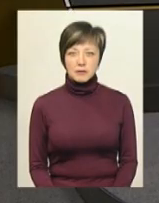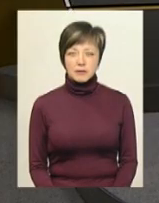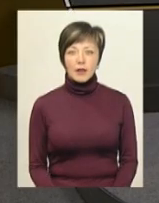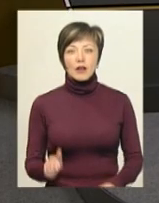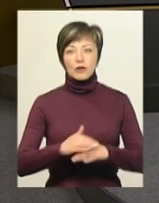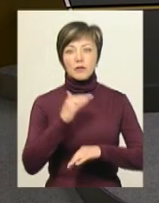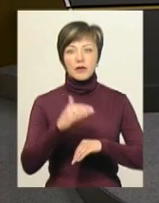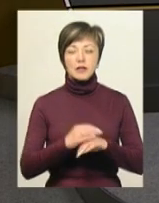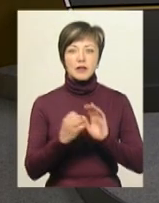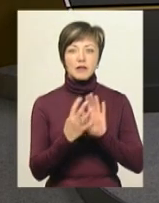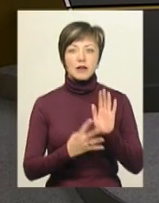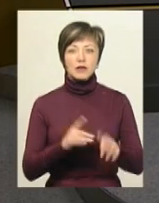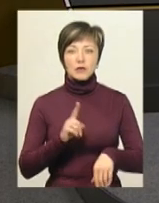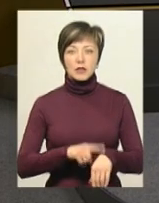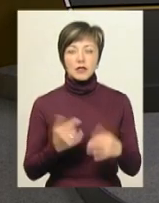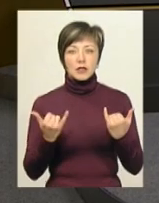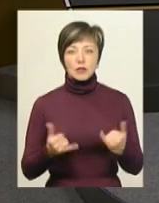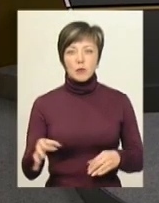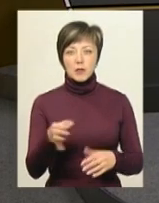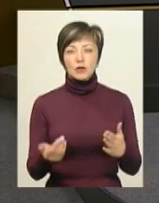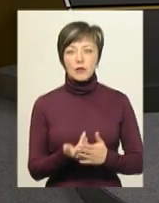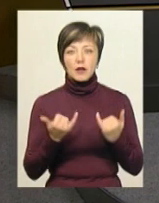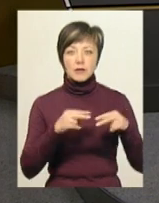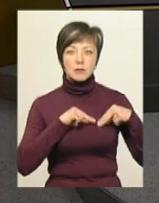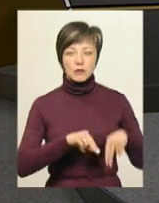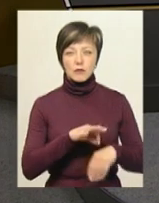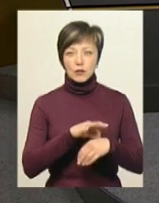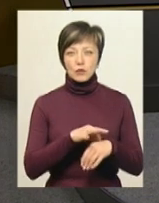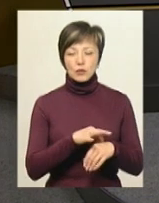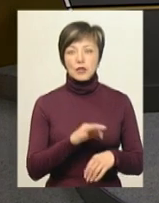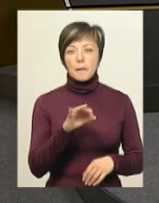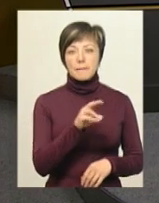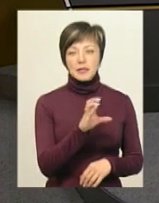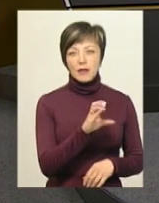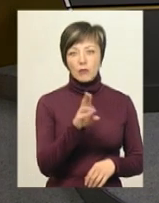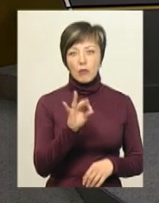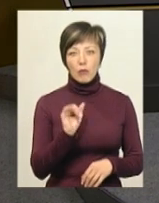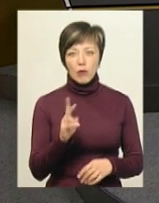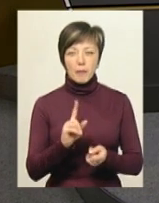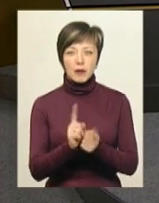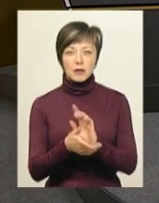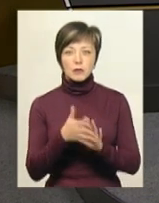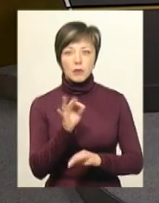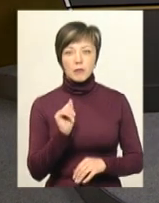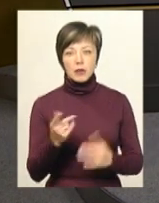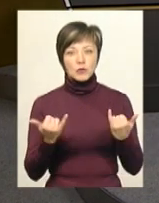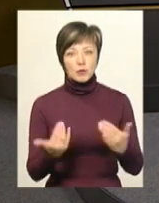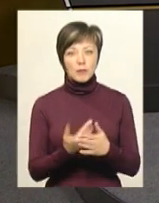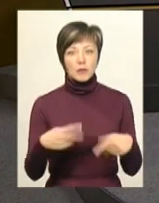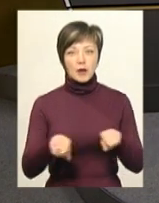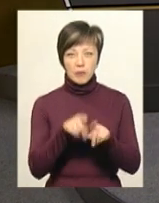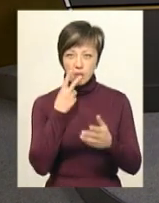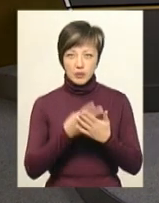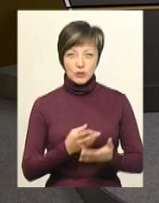Доброго вечора, 19-та година. На часі обласні новини. студії Світлана Поробок, диктор жестової мови Ольга Рибак. Сьогодні у випуску ви побачите.